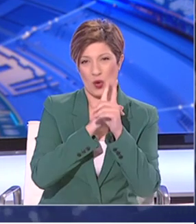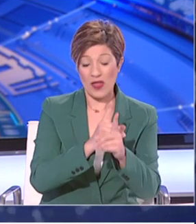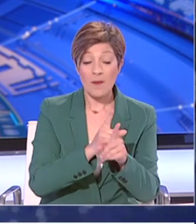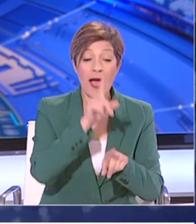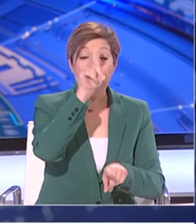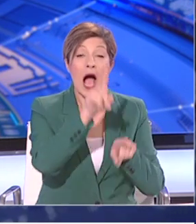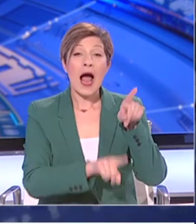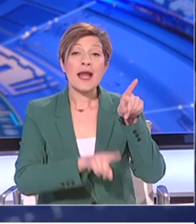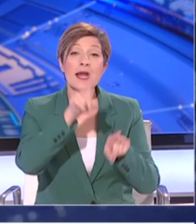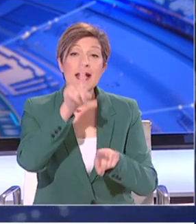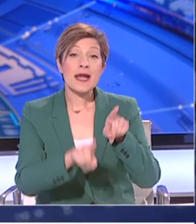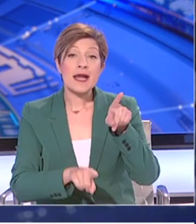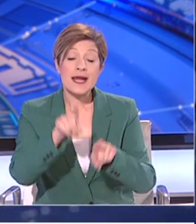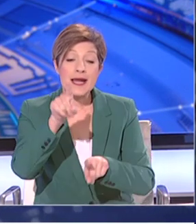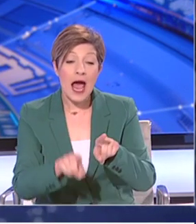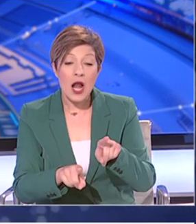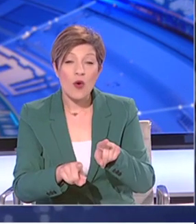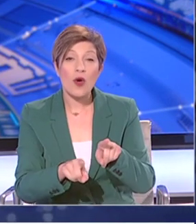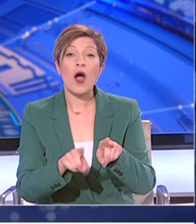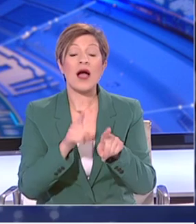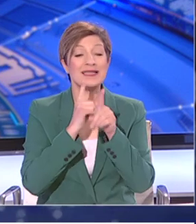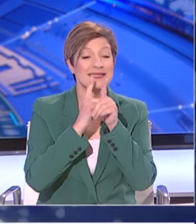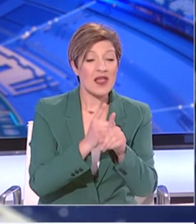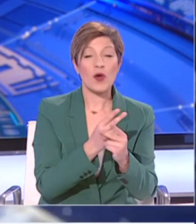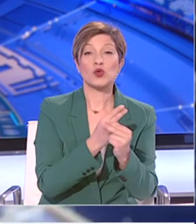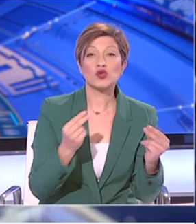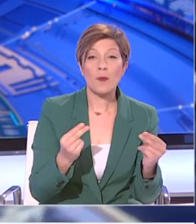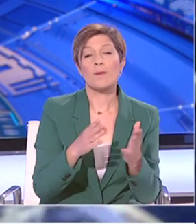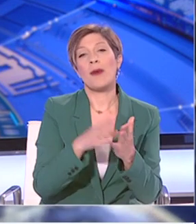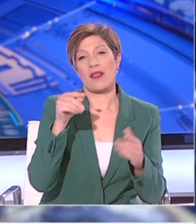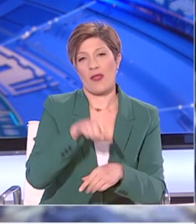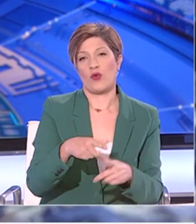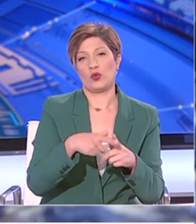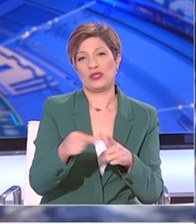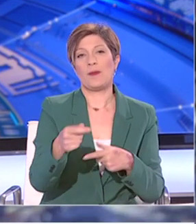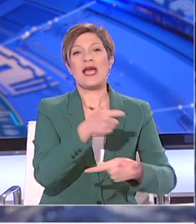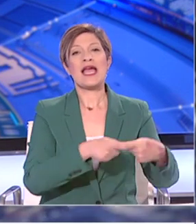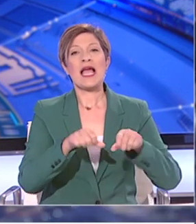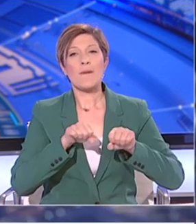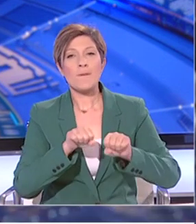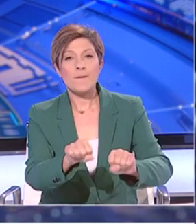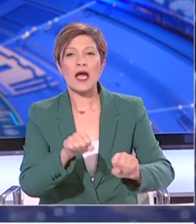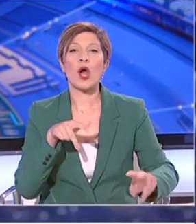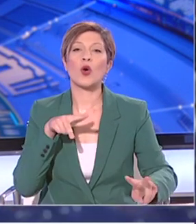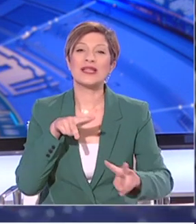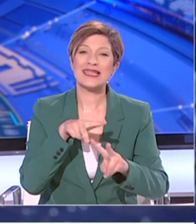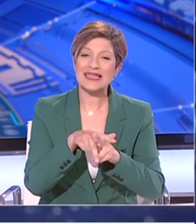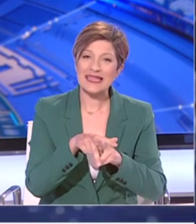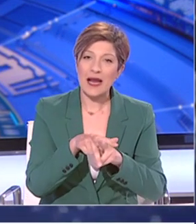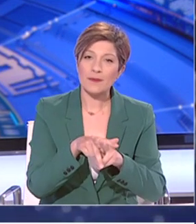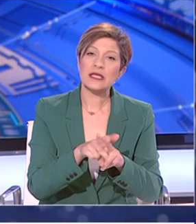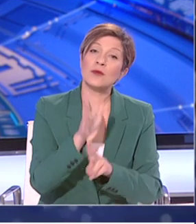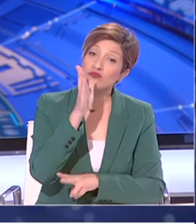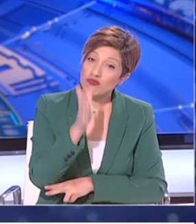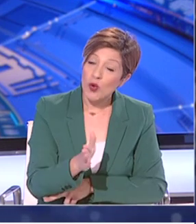δεδομένα και σε ειδικές συνθήκες συγχροτισμού, όπως είναι στη χώρα μας οι υπεραγορές και οι τράπεζες, μπορεί να υπάρξουν